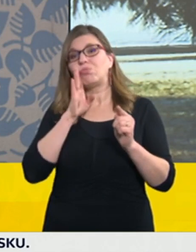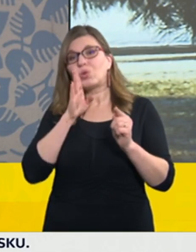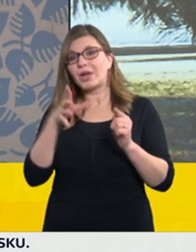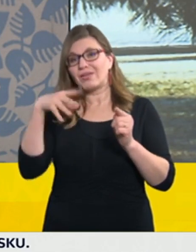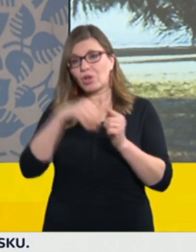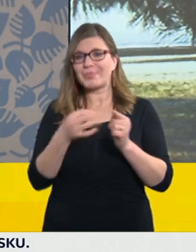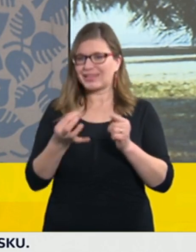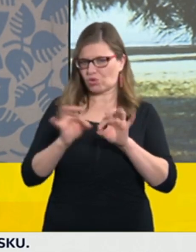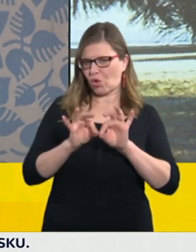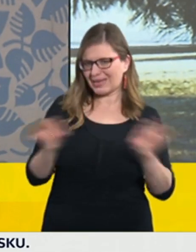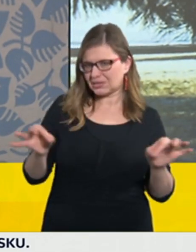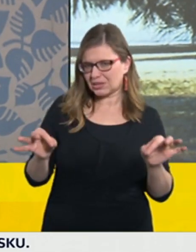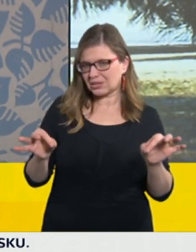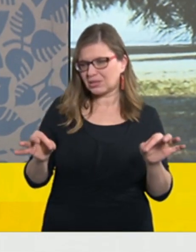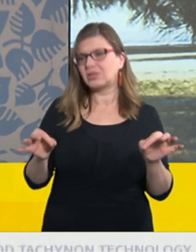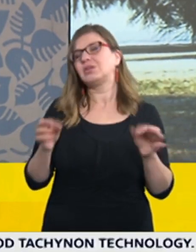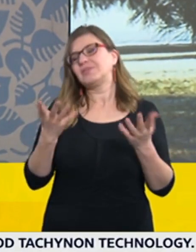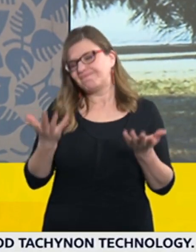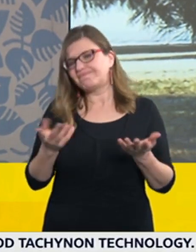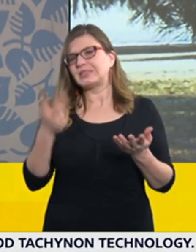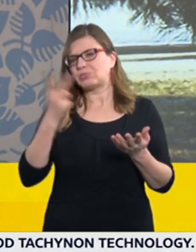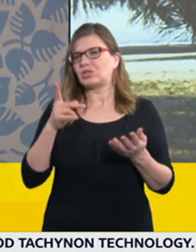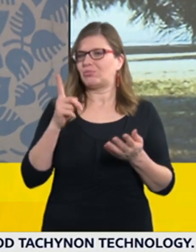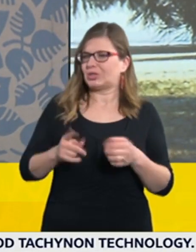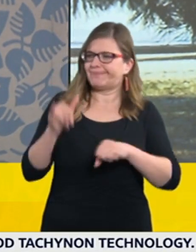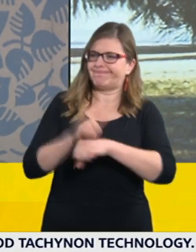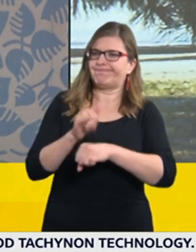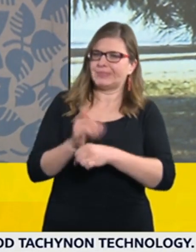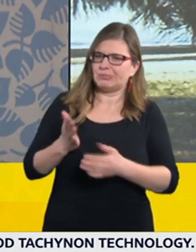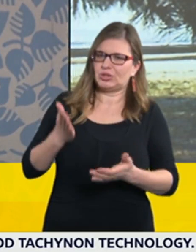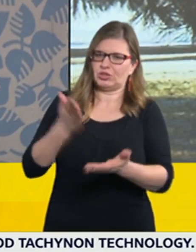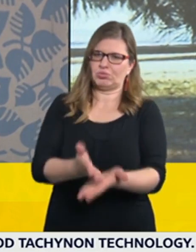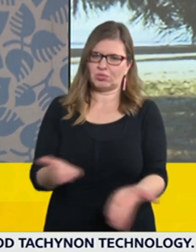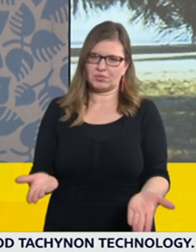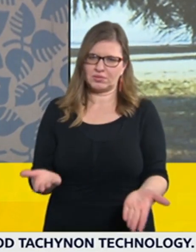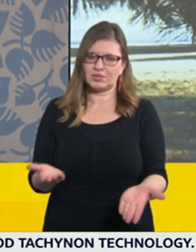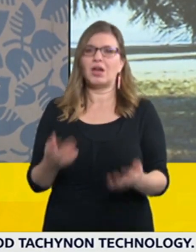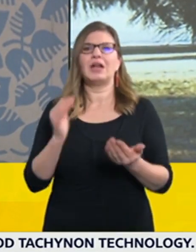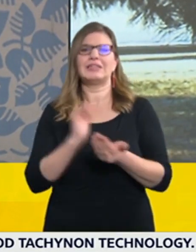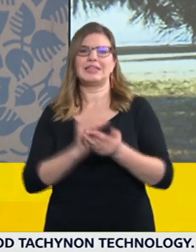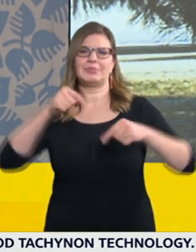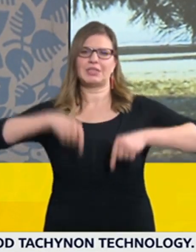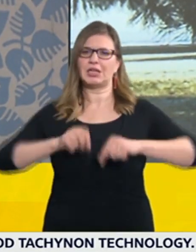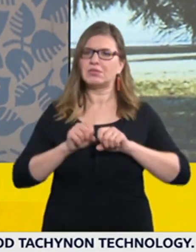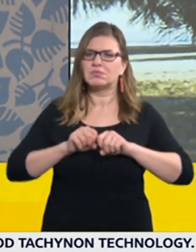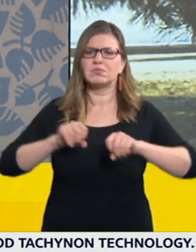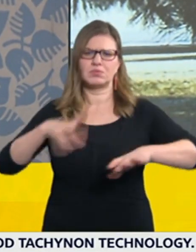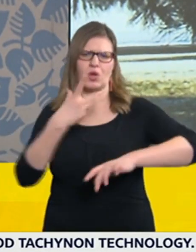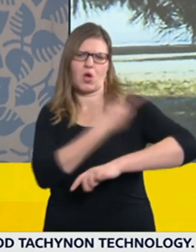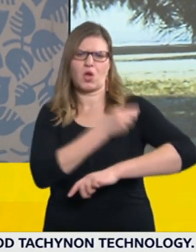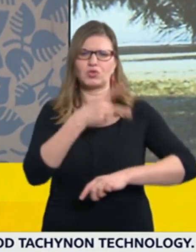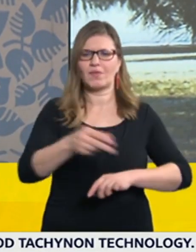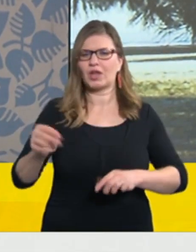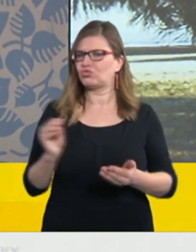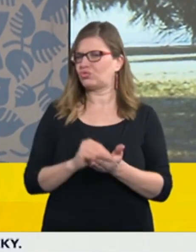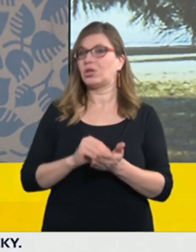takže i budou k dispozici poté, co bude zahájeno její používání ještě v řadě dalších zemí, než tam, kde je, tak se ty